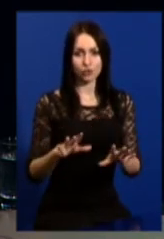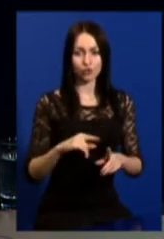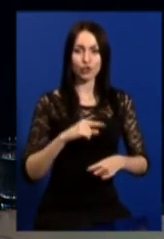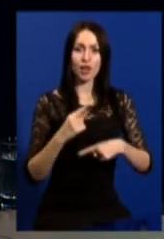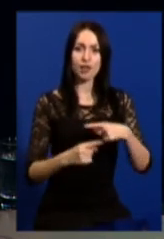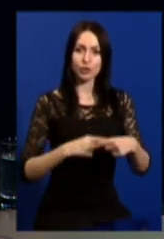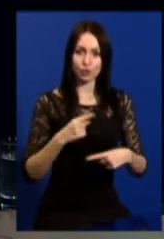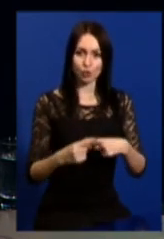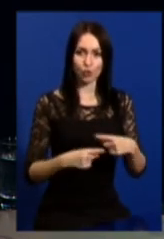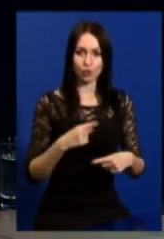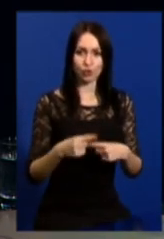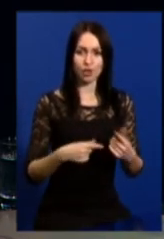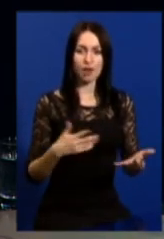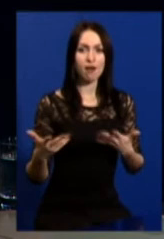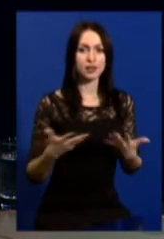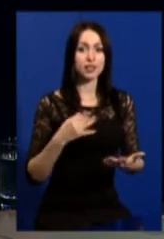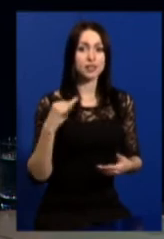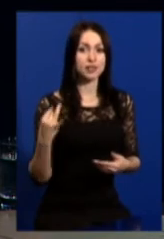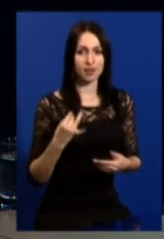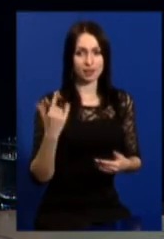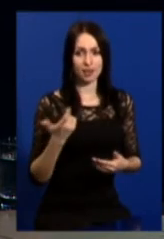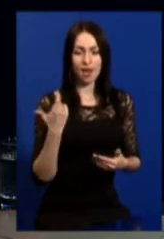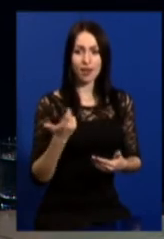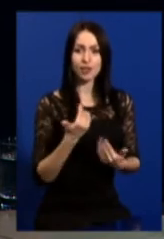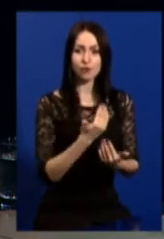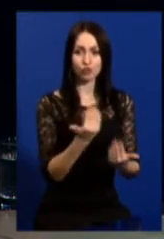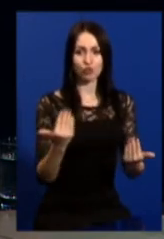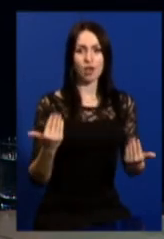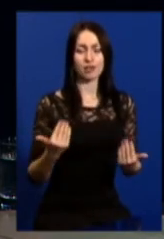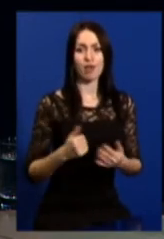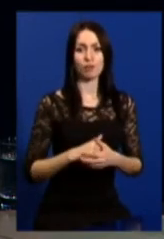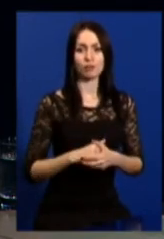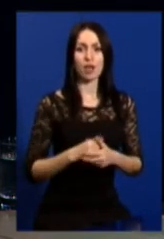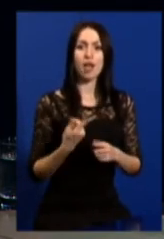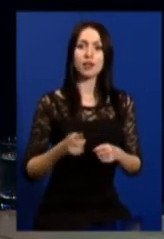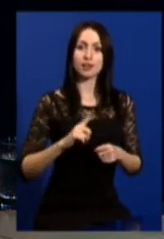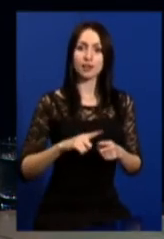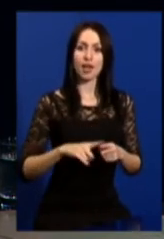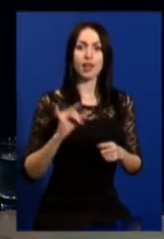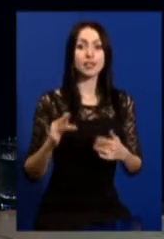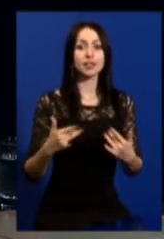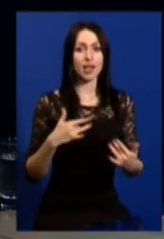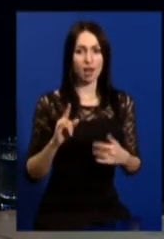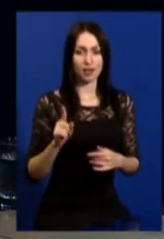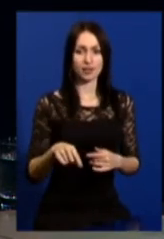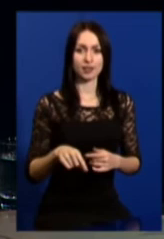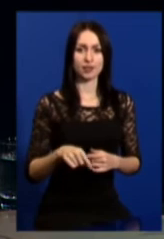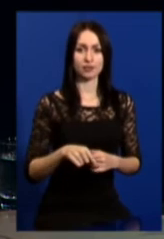традиційні, які цікаві харків'янам, це і театри,